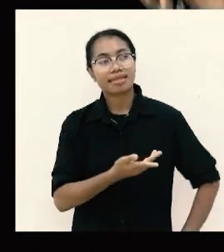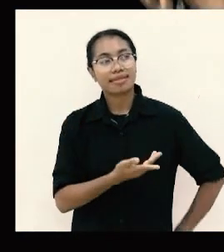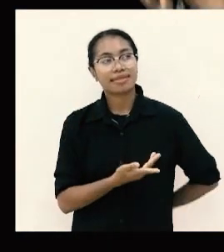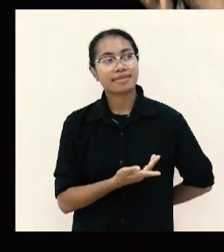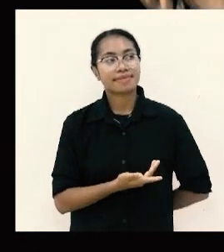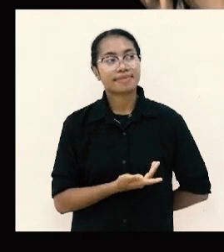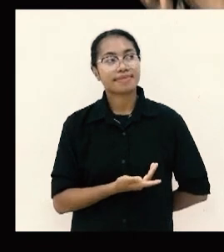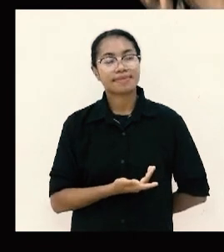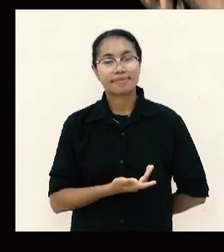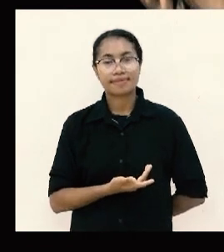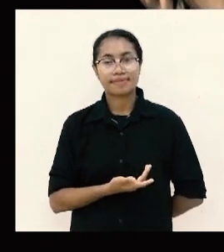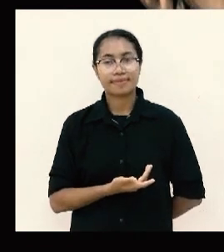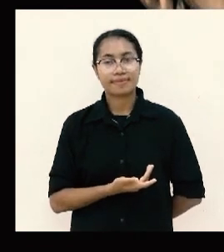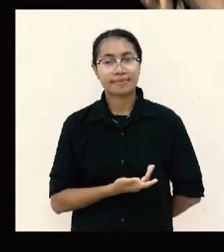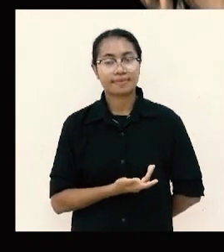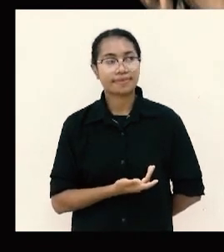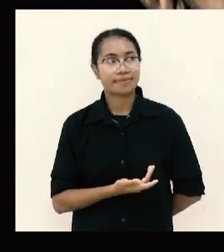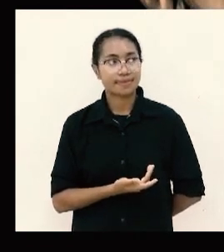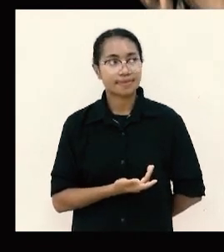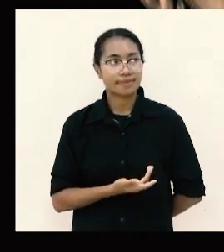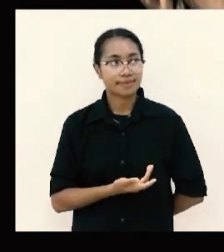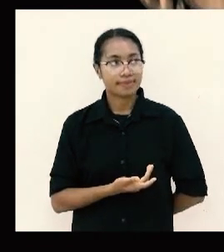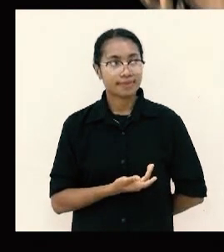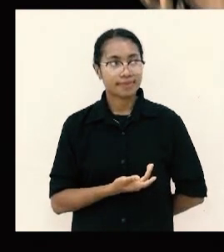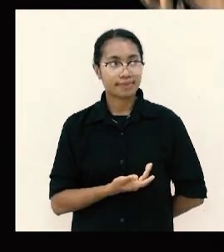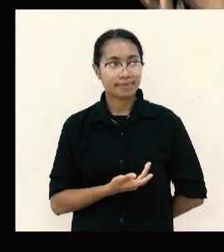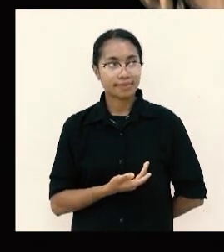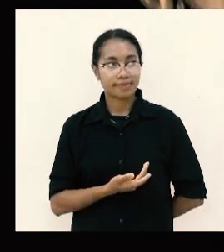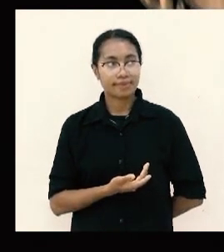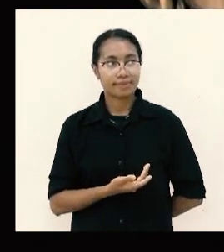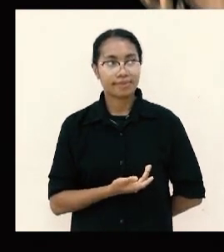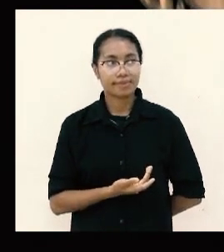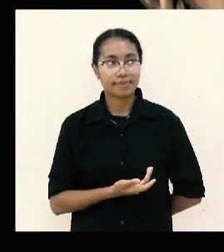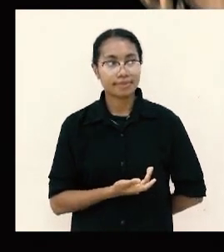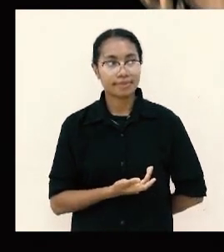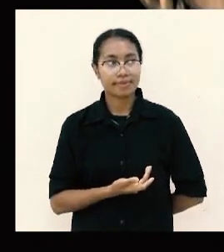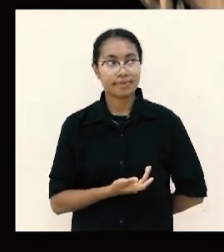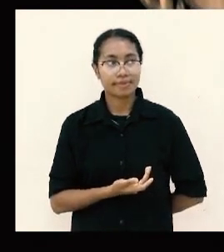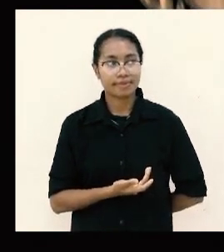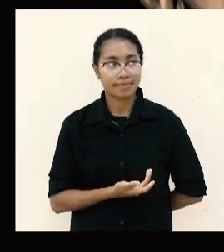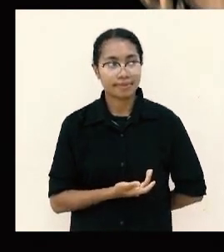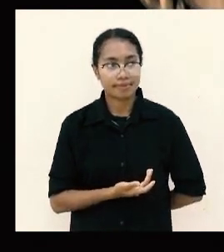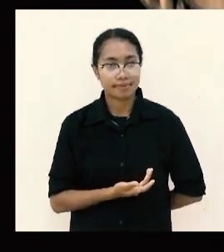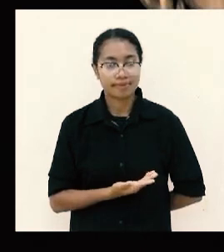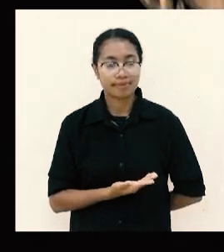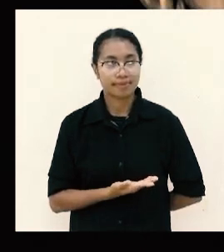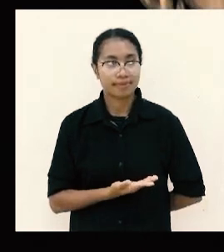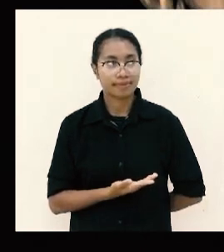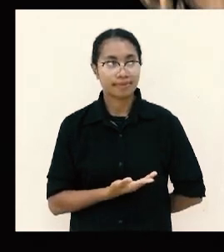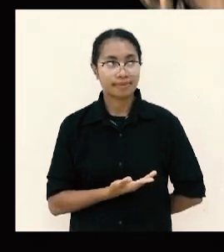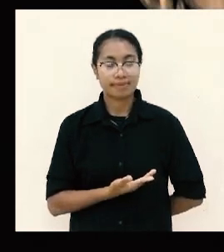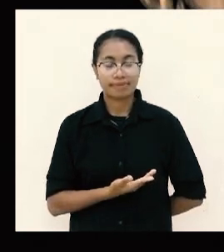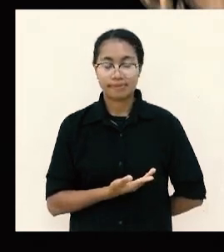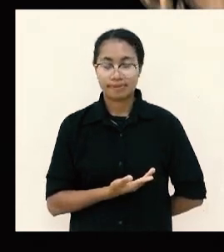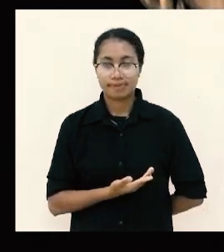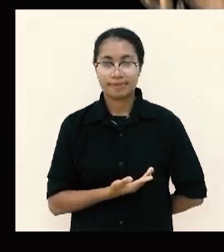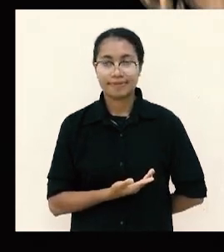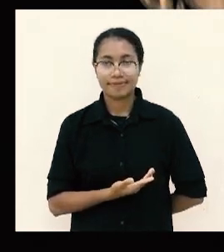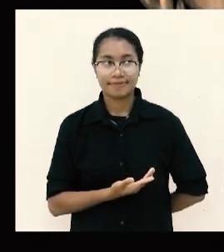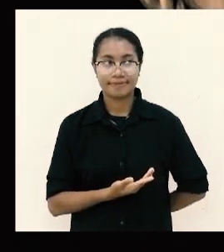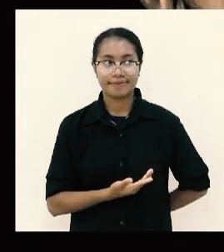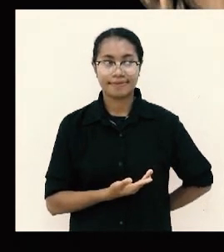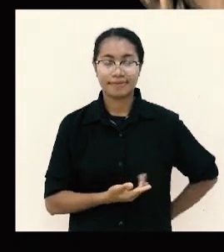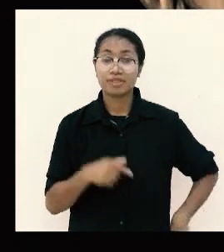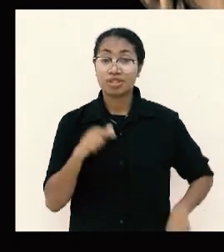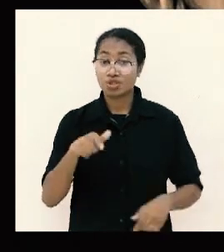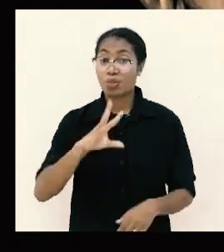kelempahan dalam segala hal dalam segala perkara tidak ada sesuatu yang merupakan rahasia bagiku yang